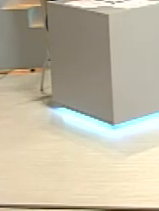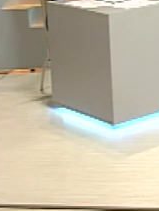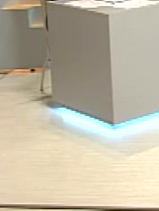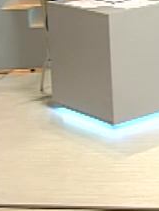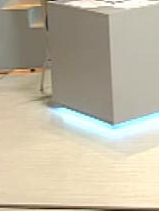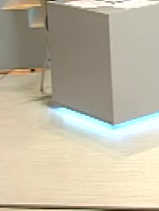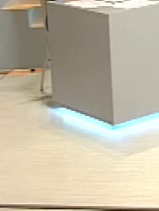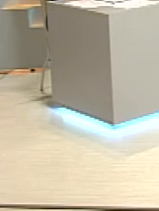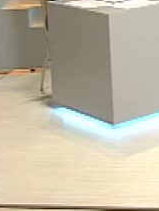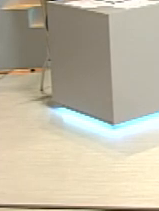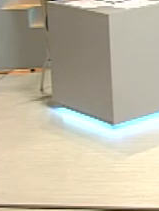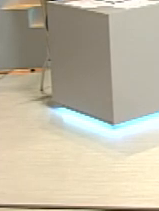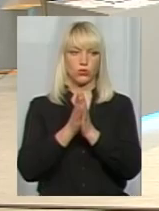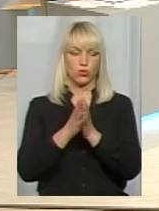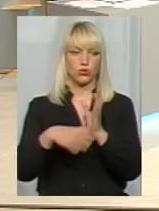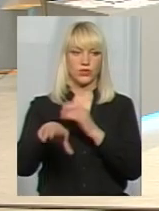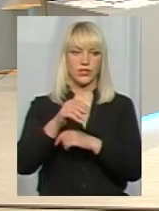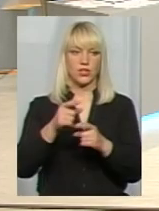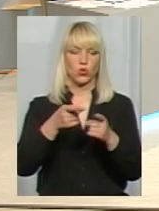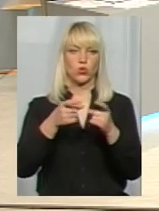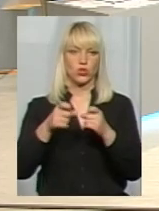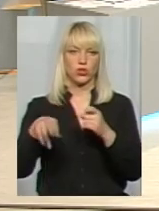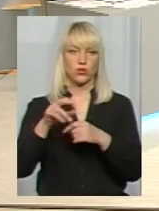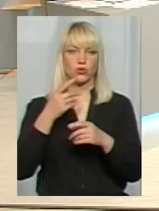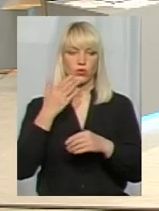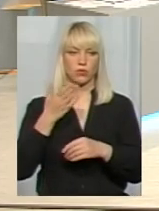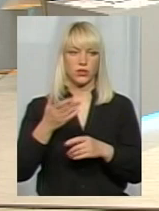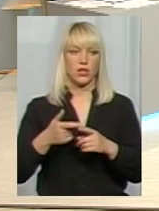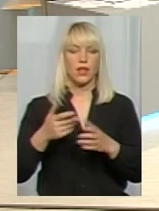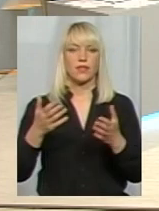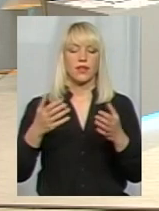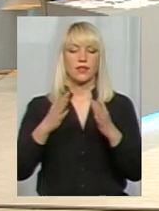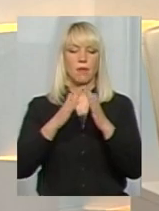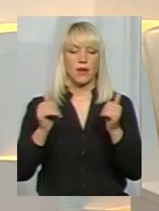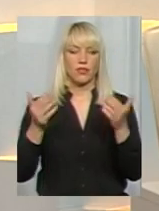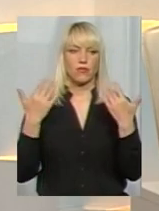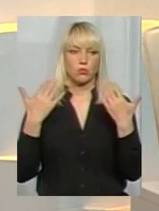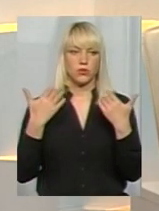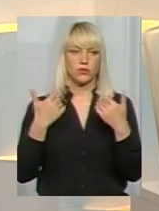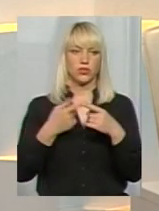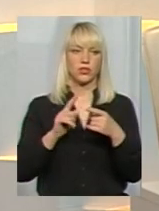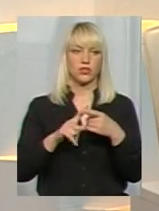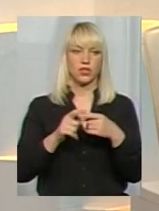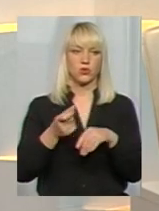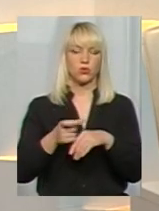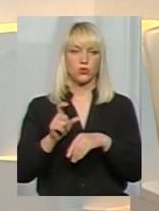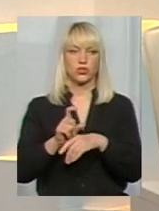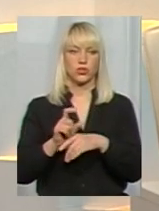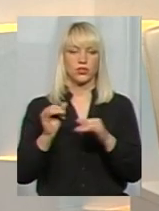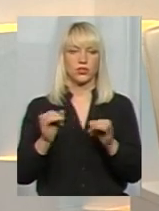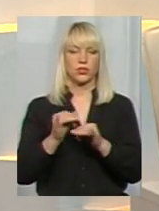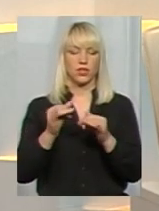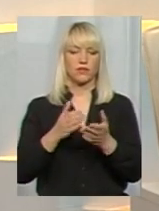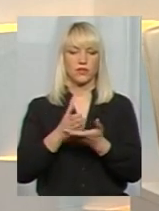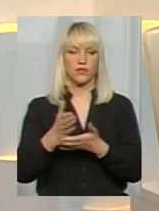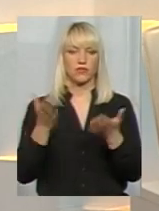Всіх долучитись, коротко, до коментарів. Дякую. Наметовий відпочинок або наметові табори – це дуже цікавий